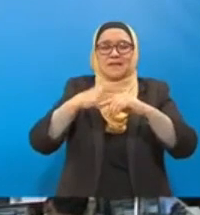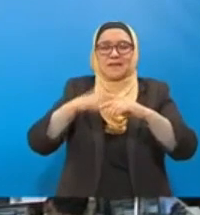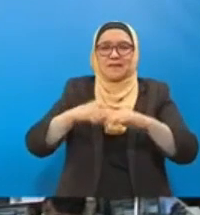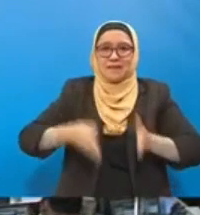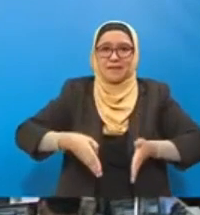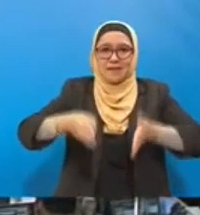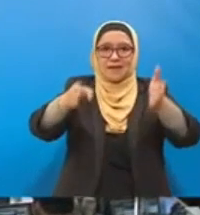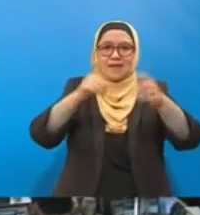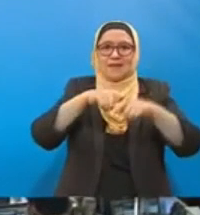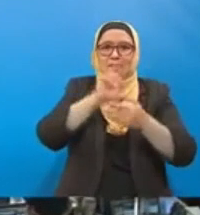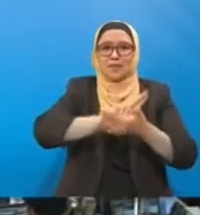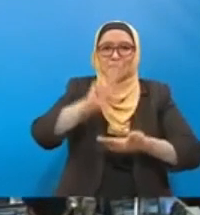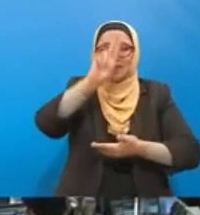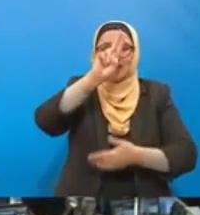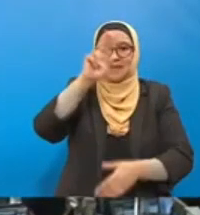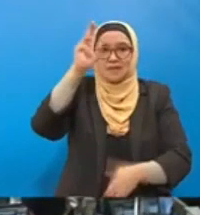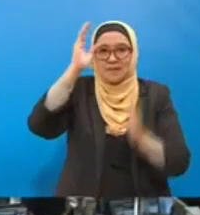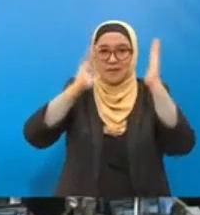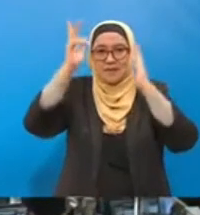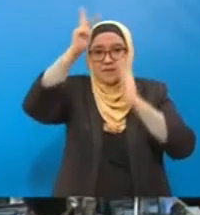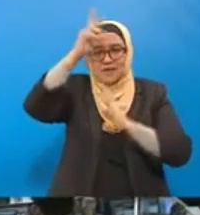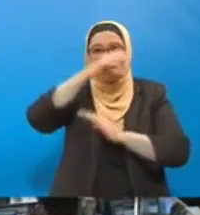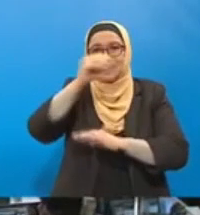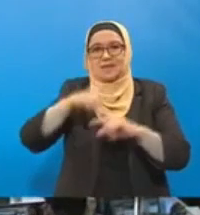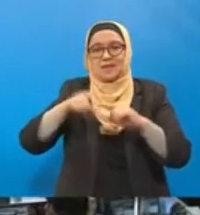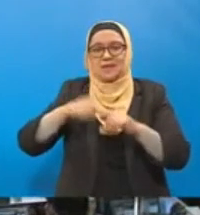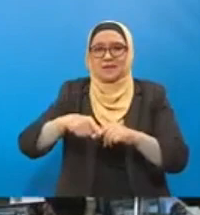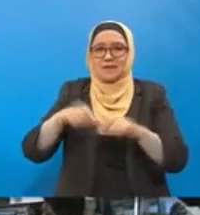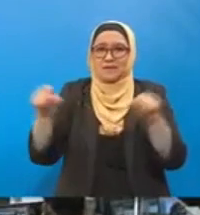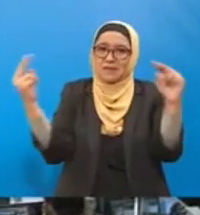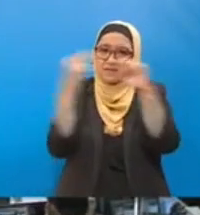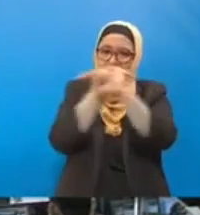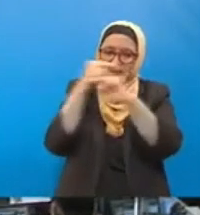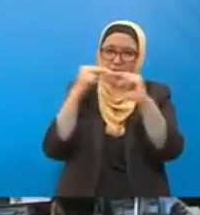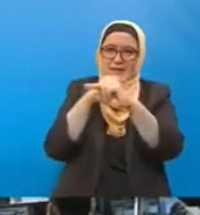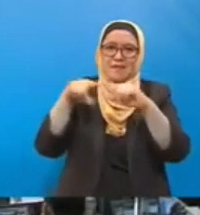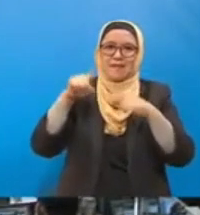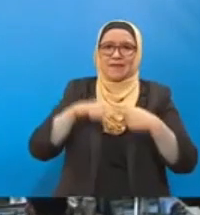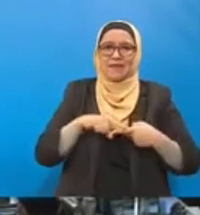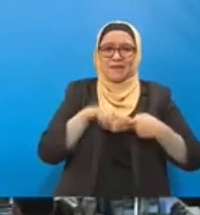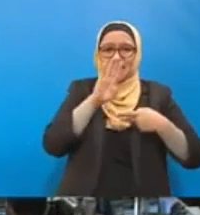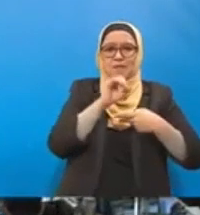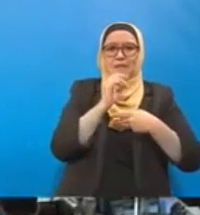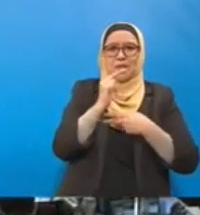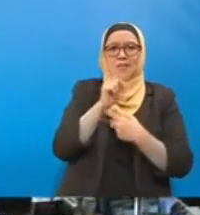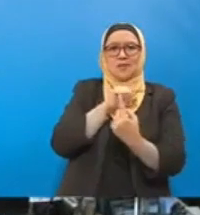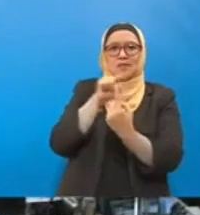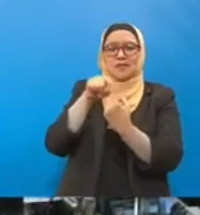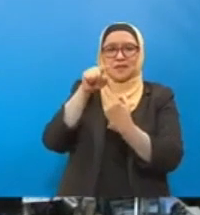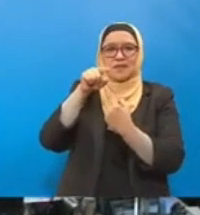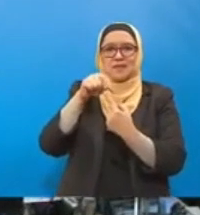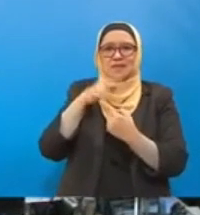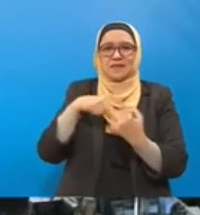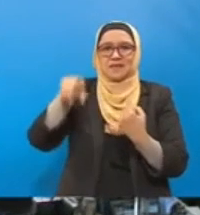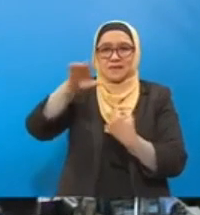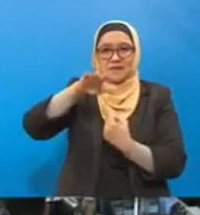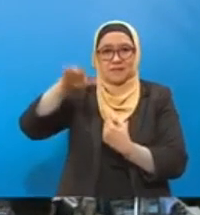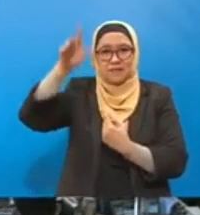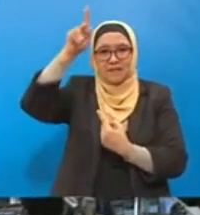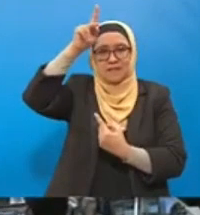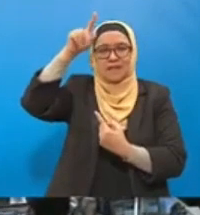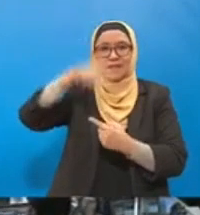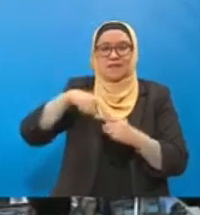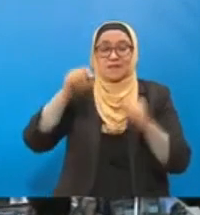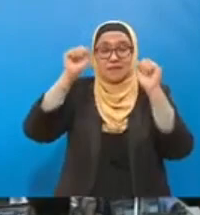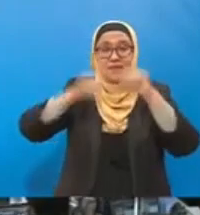beberapa jalan alternatif bagi menyuraikan kesesakan yang amat sangat sama ada yang sedia ada ataupun akan datang.